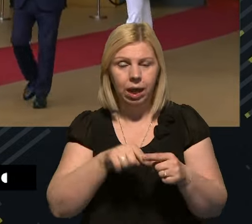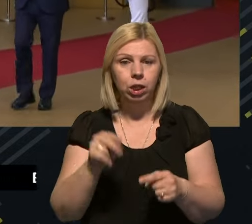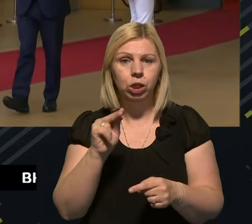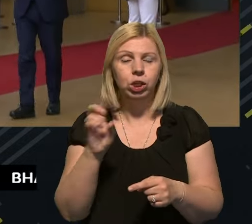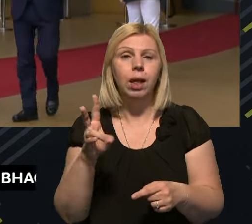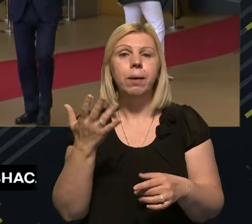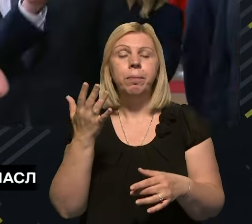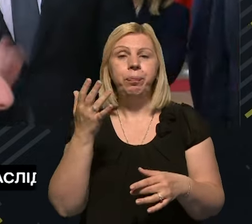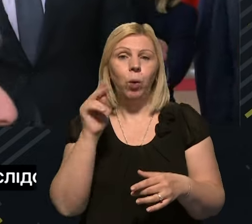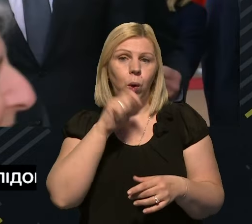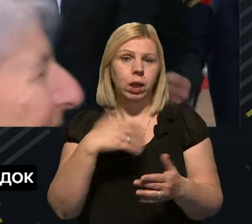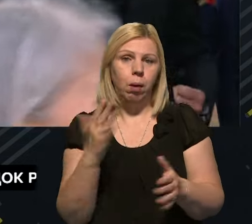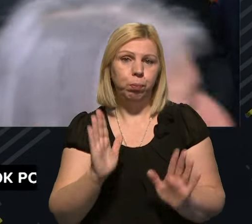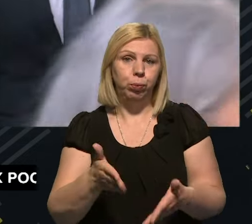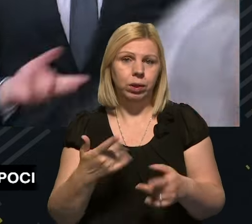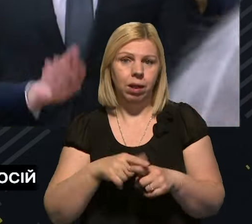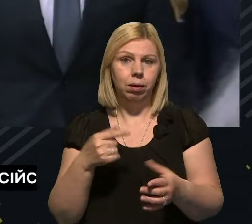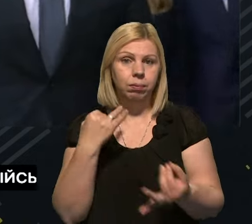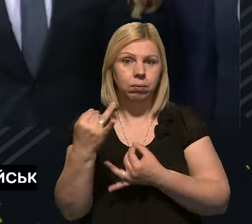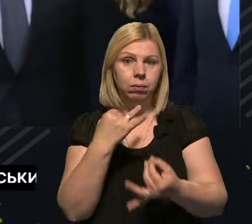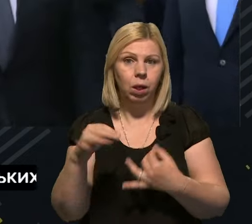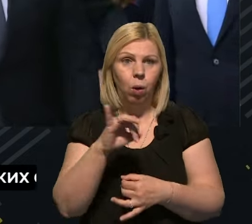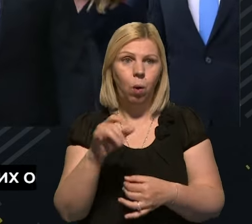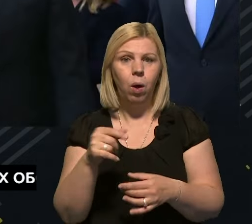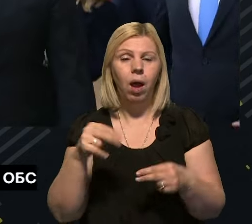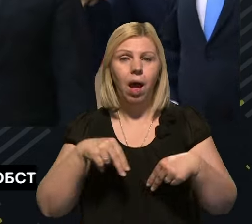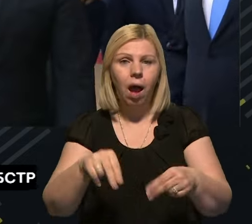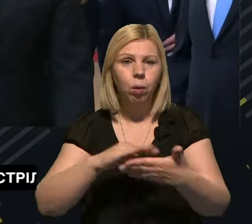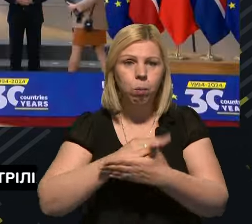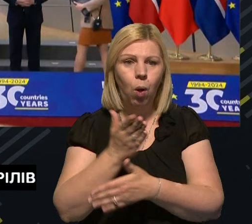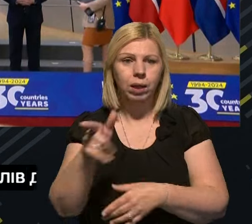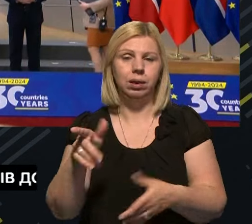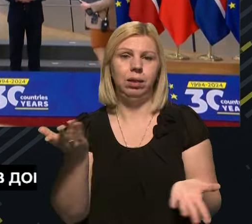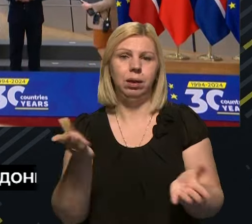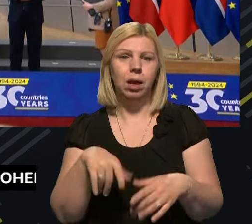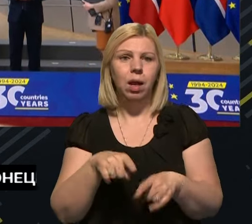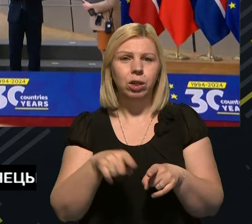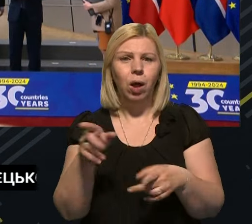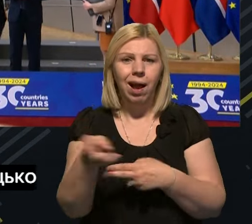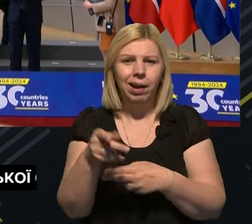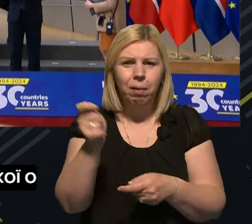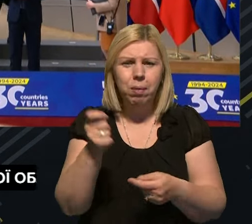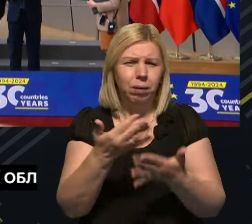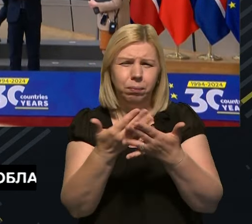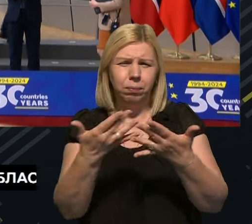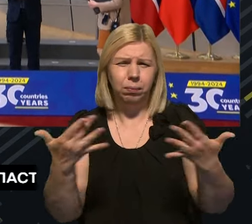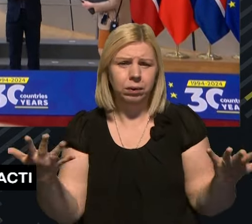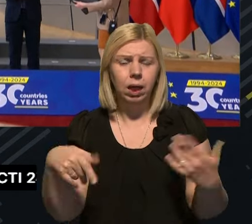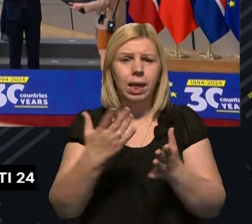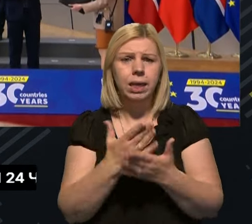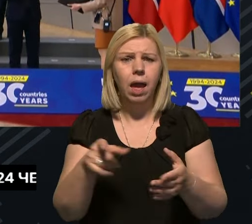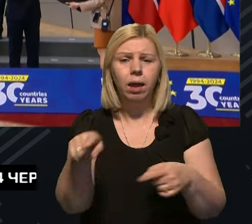Україна буде, наприклад, коли вести переговори щодо агрополітики, щодо рибальства, щодо інших сфер, які є